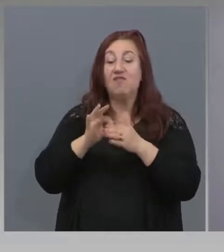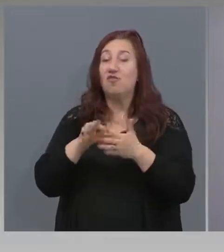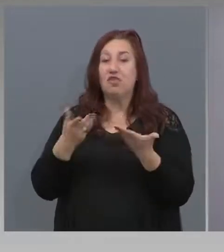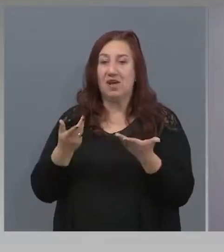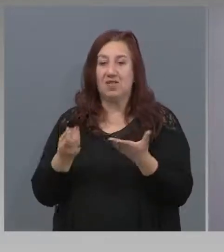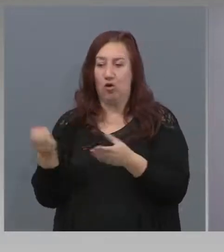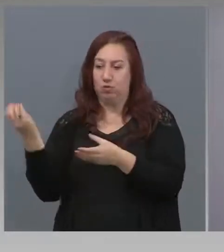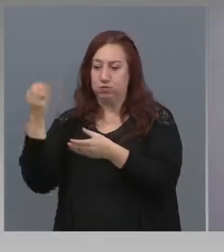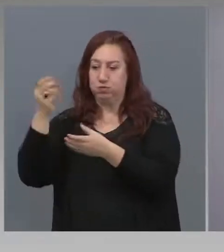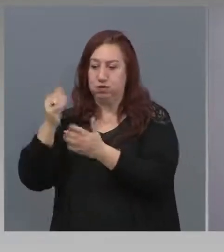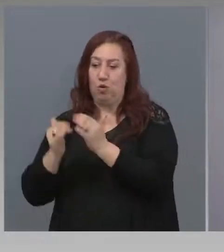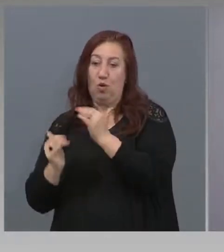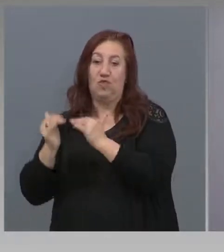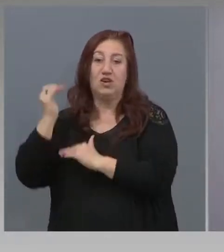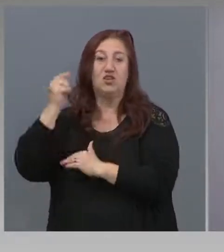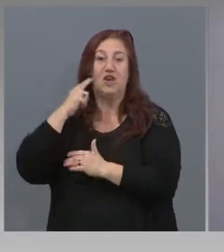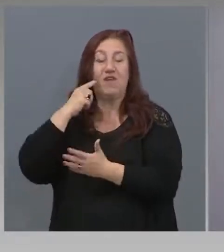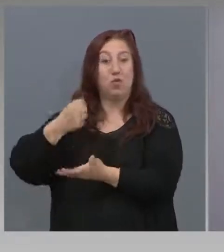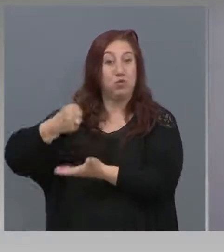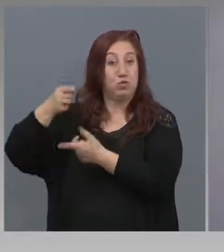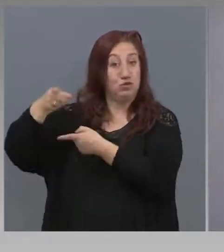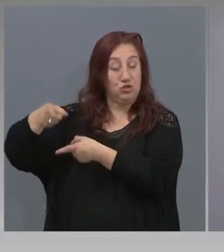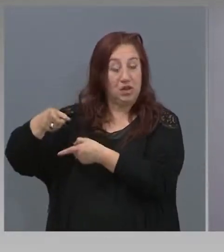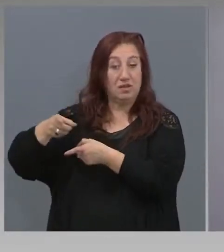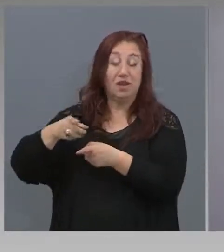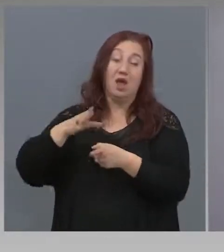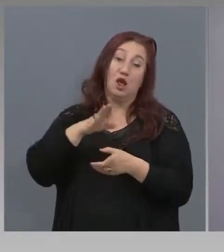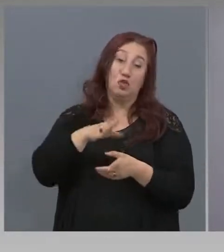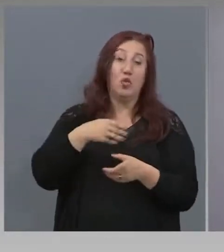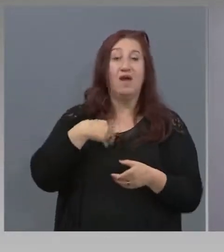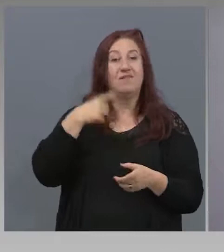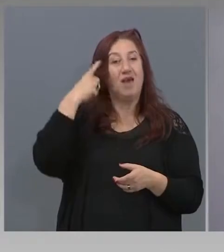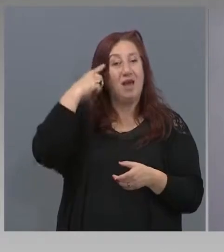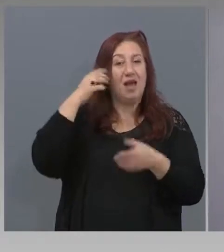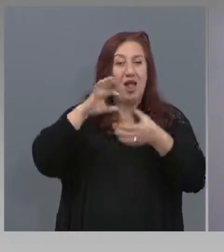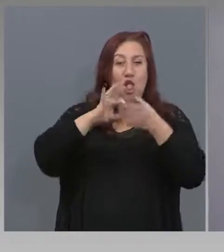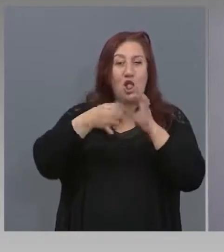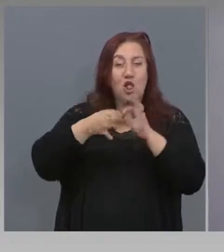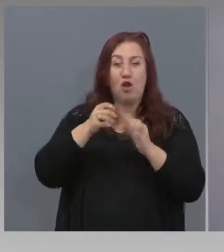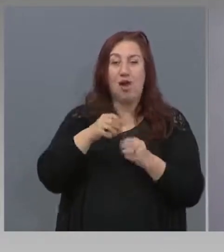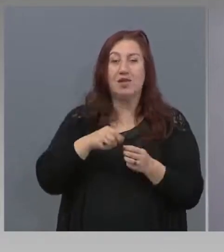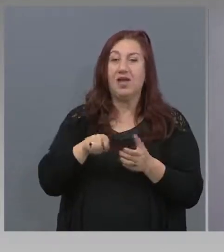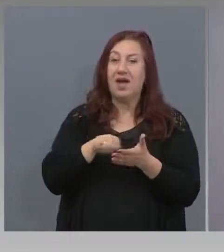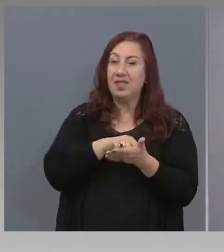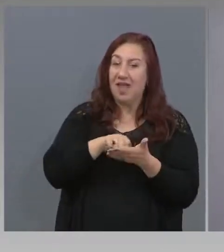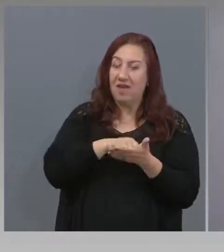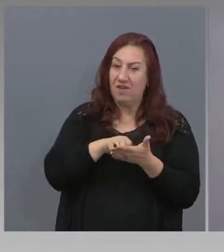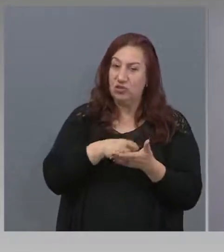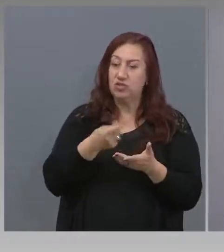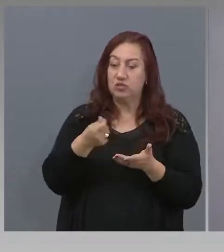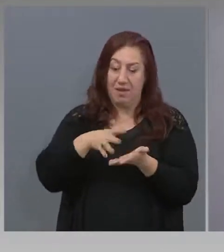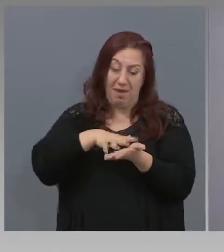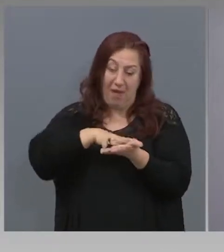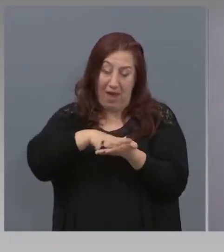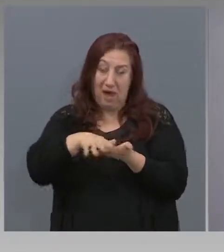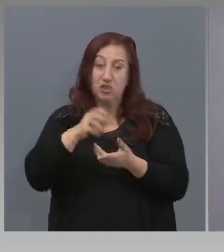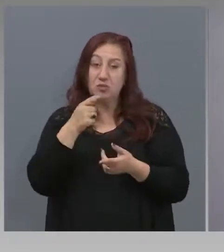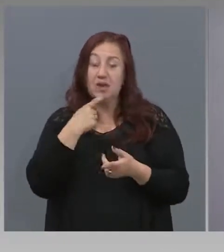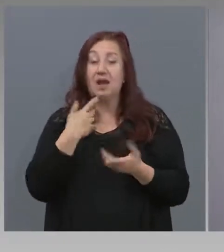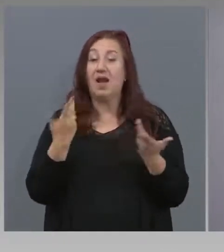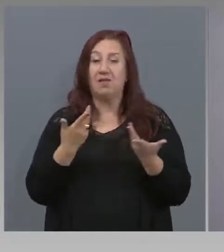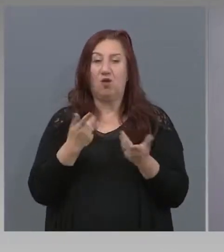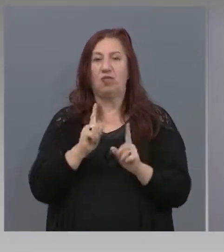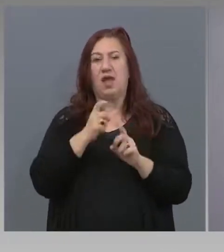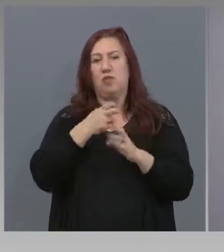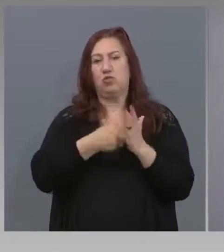ваучерите е, че всъщности изразходвашени пари не накалпак раздавани, а раздавани целево за използване